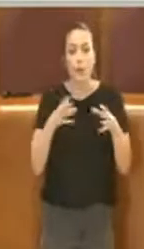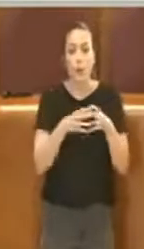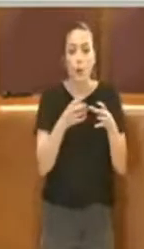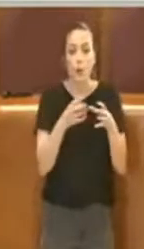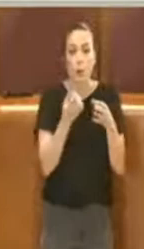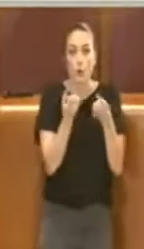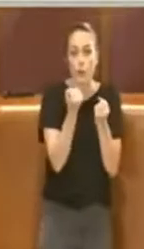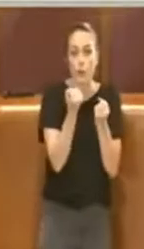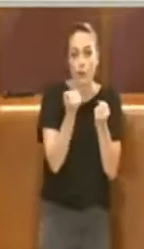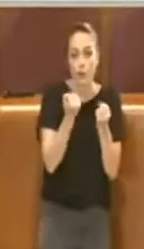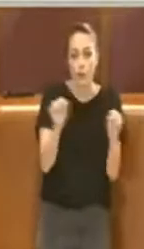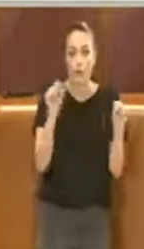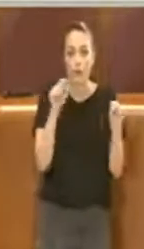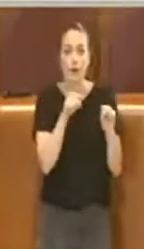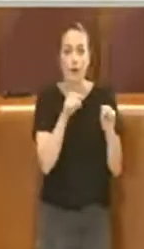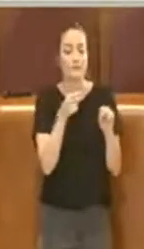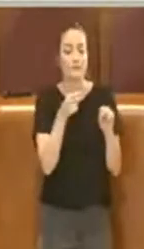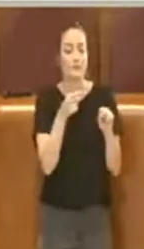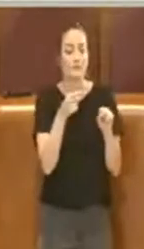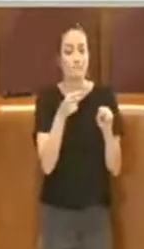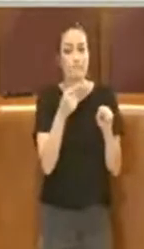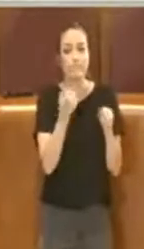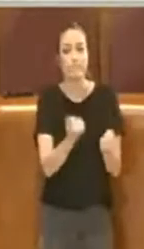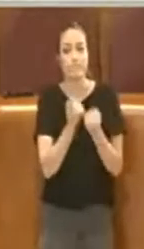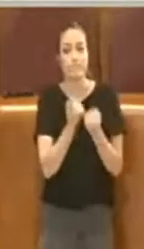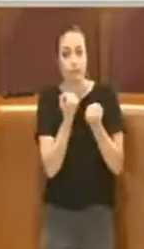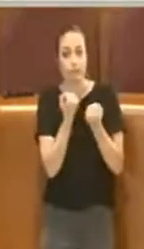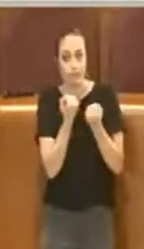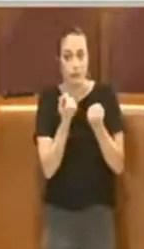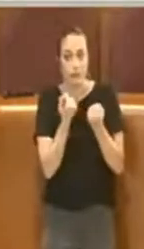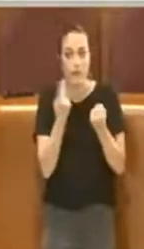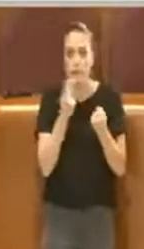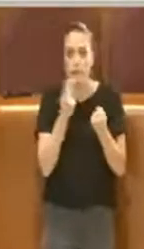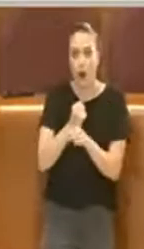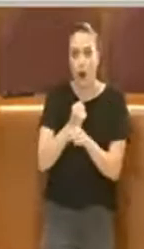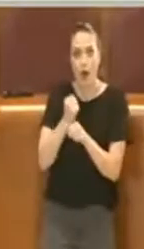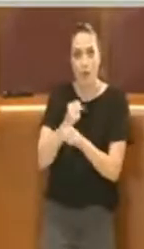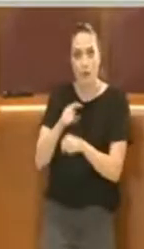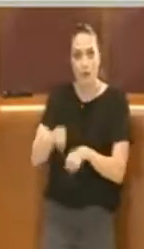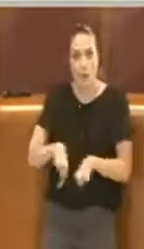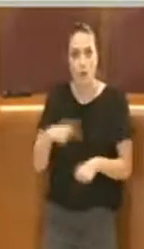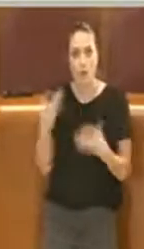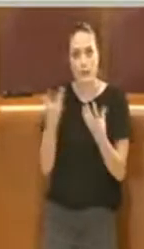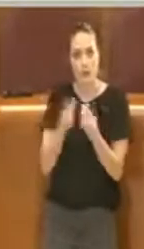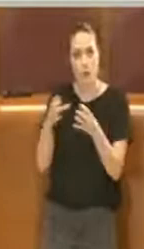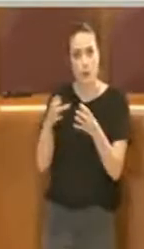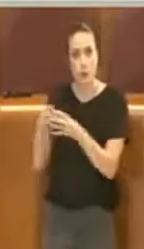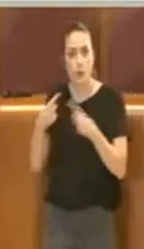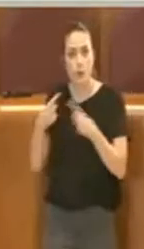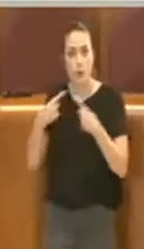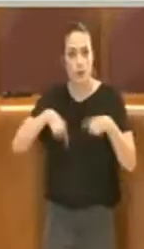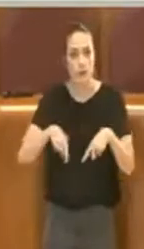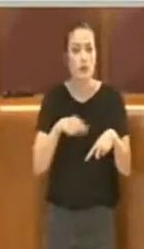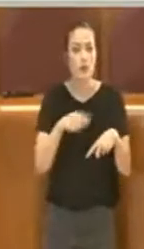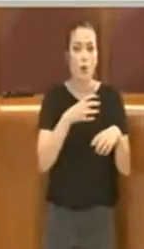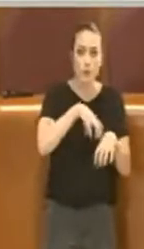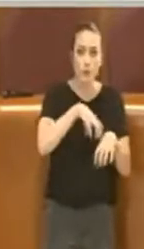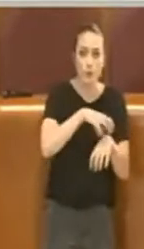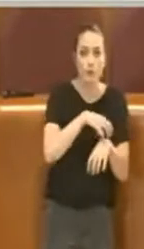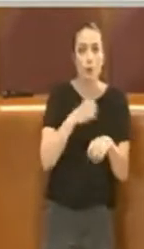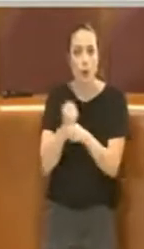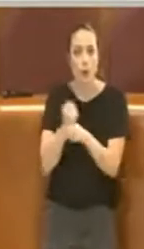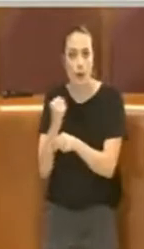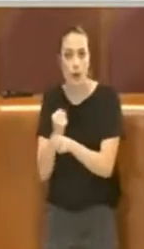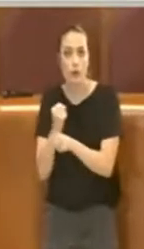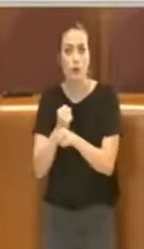abbandonato anzitempo, è stato fatto un lungo lavoro con i gruppi consigliari, le commissioni, gli operatori, le